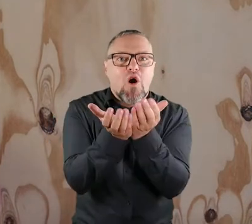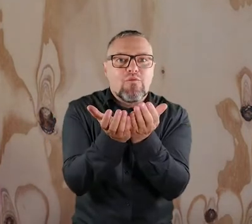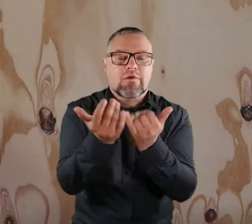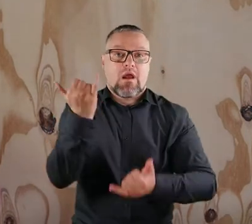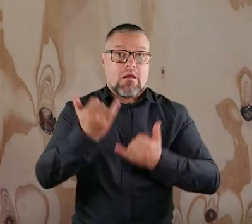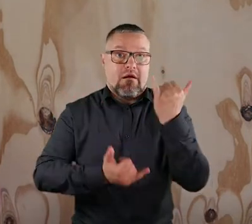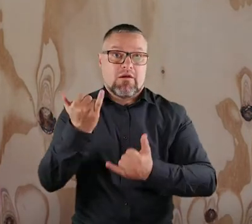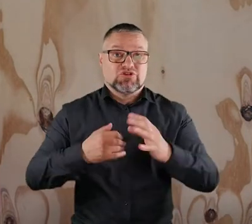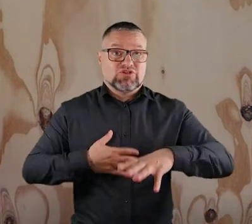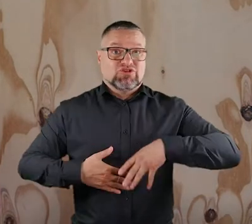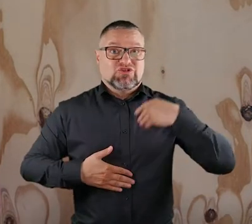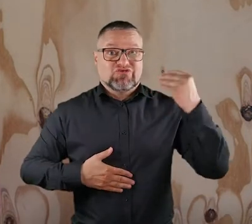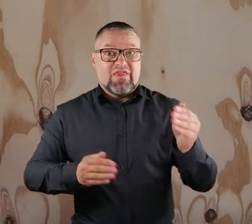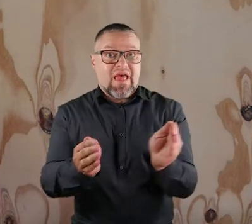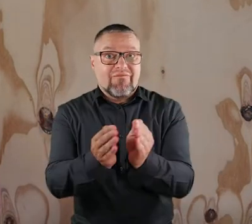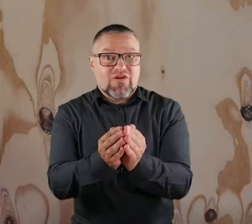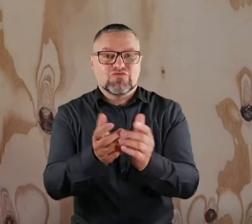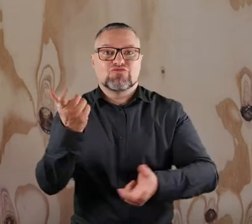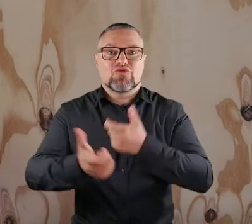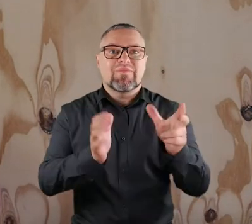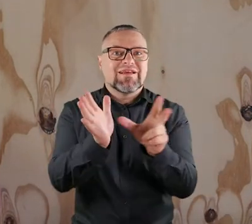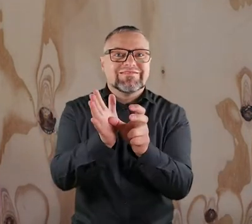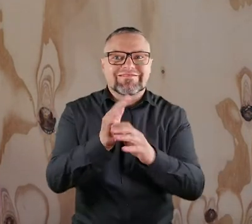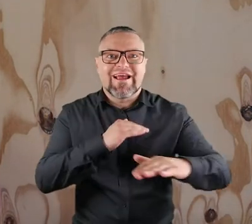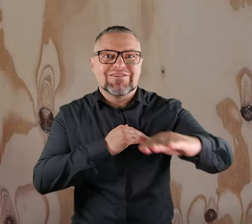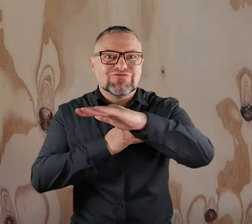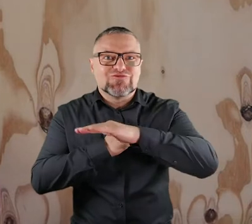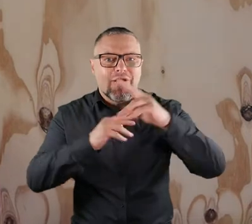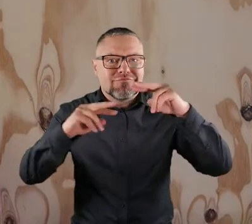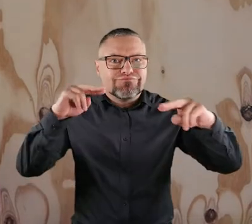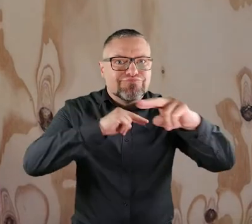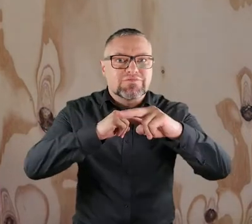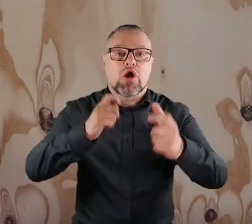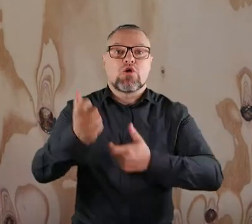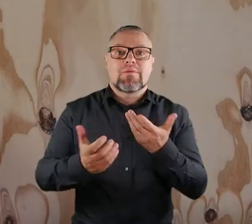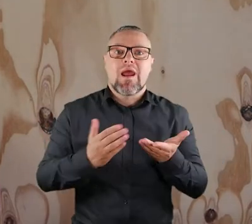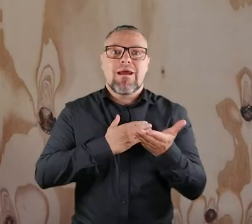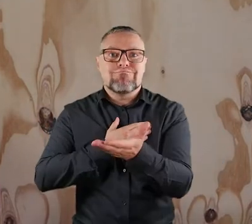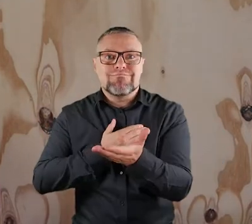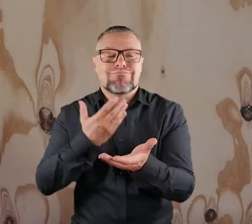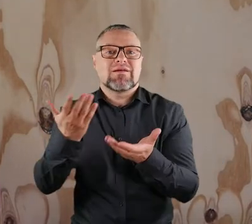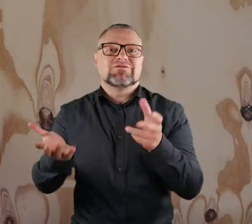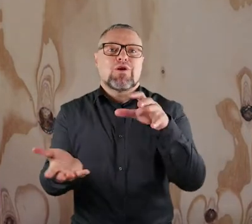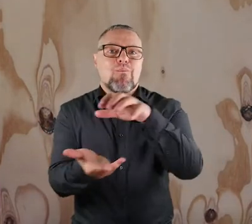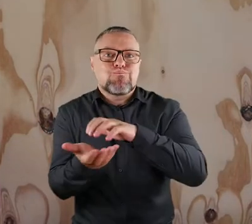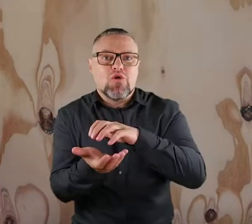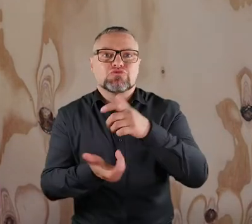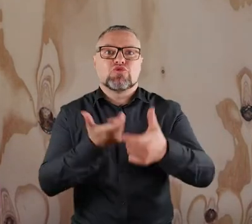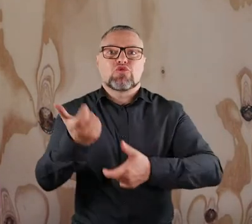bombki. Jak są święta wielkanocne, to stroimy mazurki, pieczemy pączki, robimy zajęcia